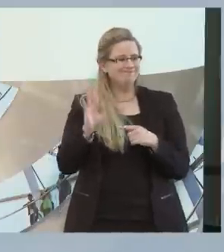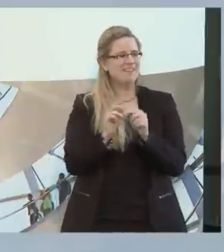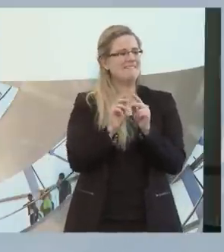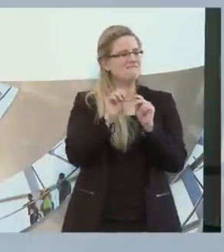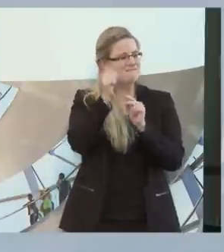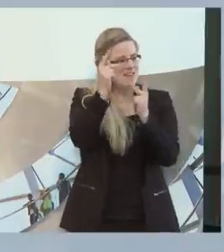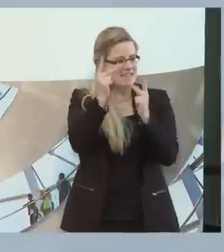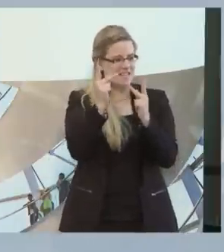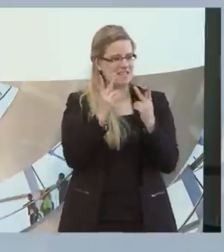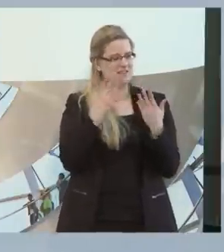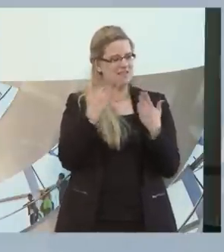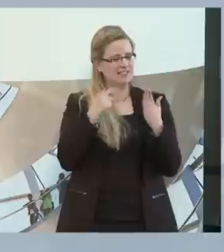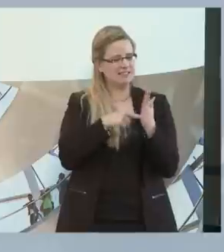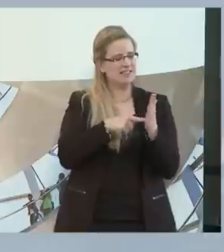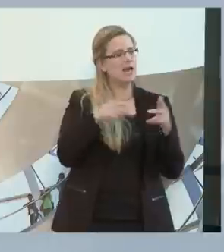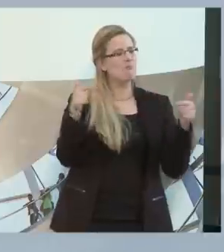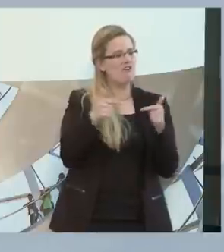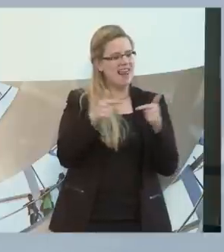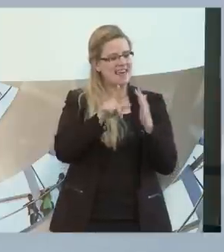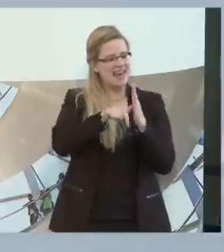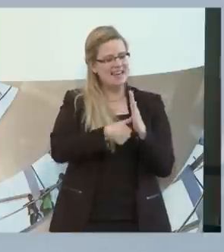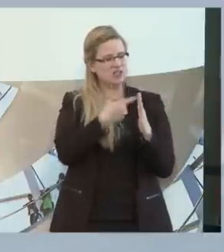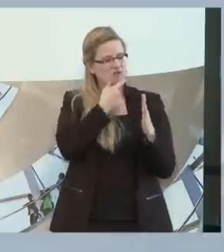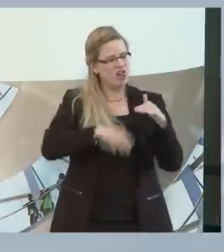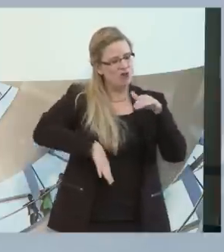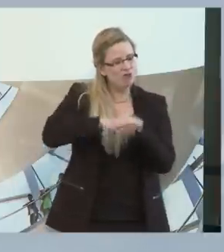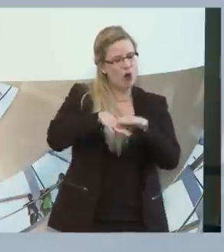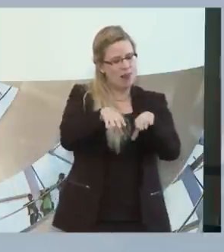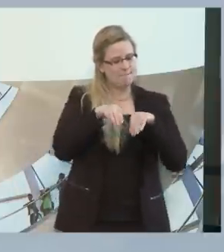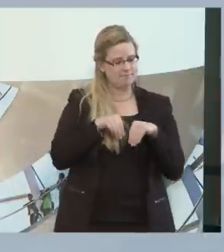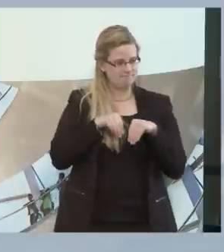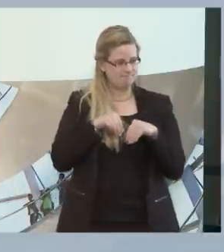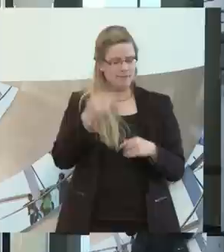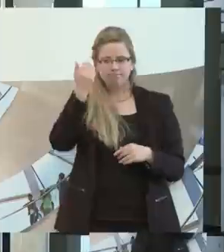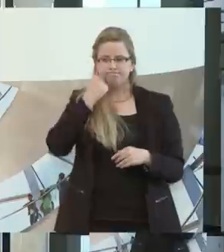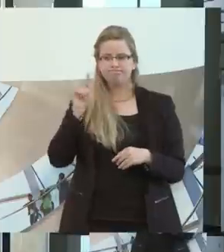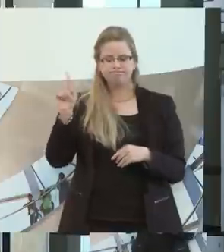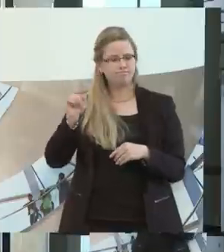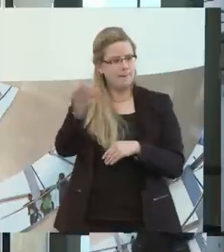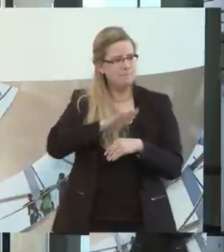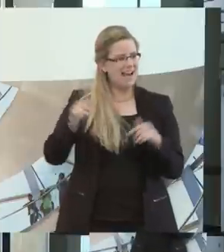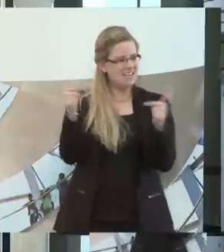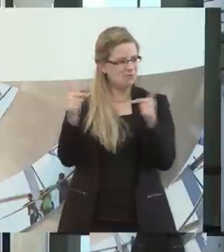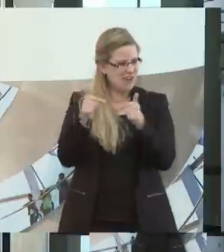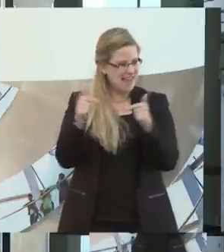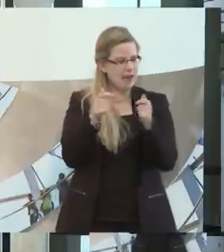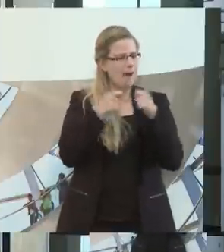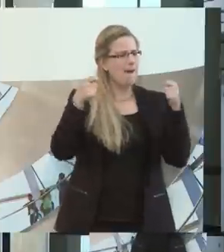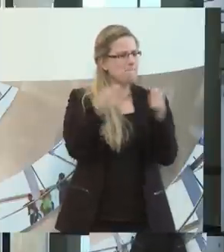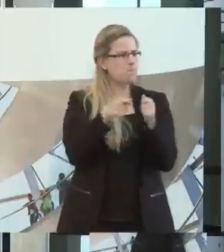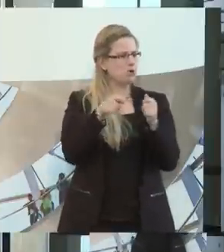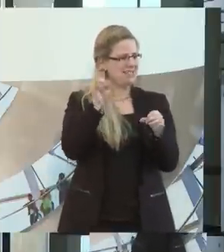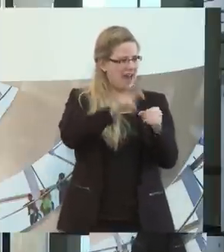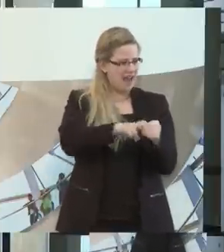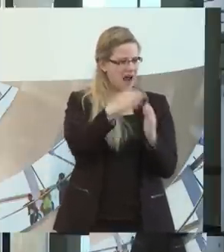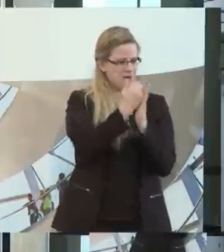vollumgänglicher Zugang zu Pflegeleistungen. Können Sie uns sagen, was im Bereich Pflege beim Bundesteilhabegesetz, womit wir rechnen